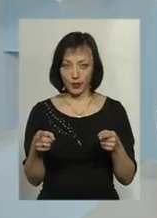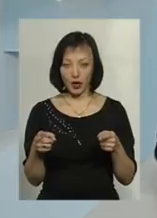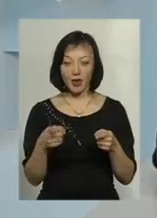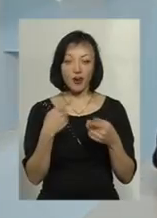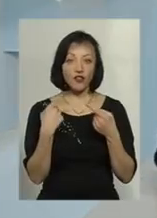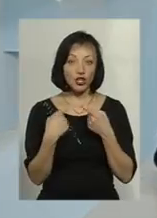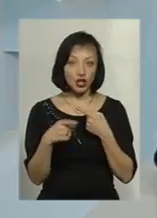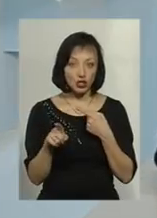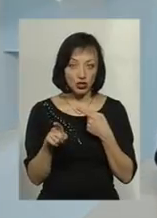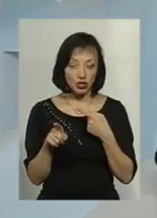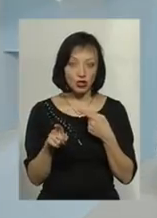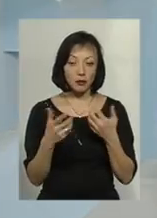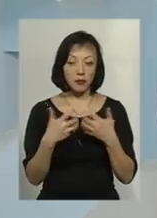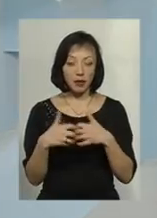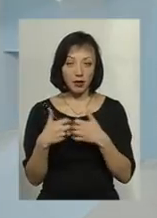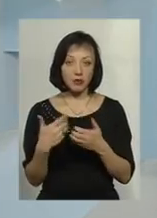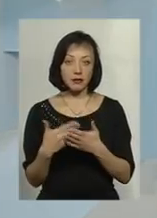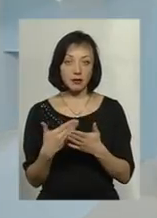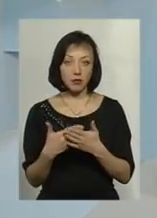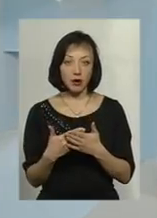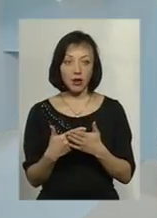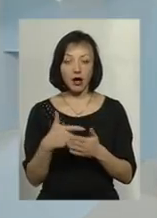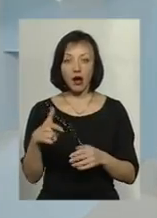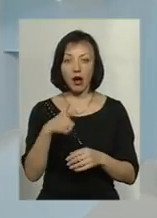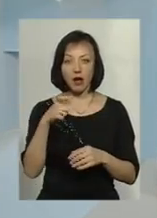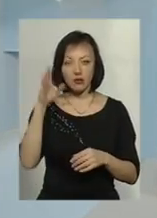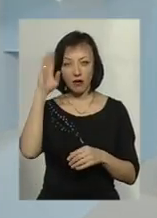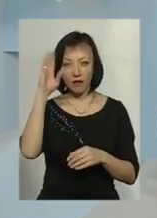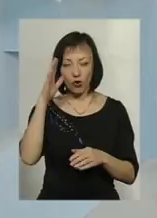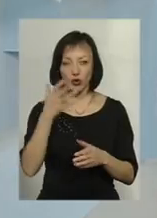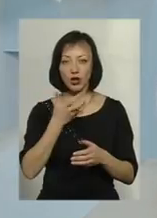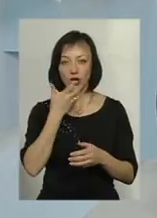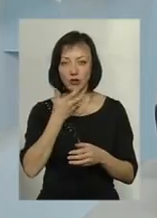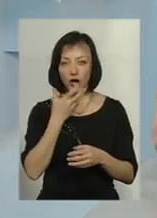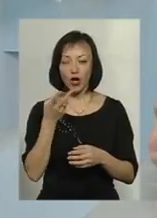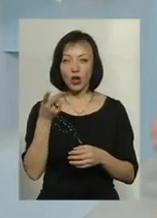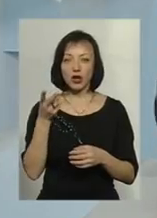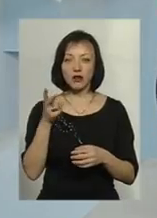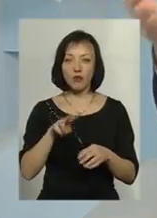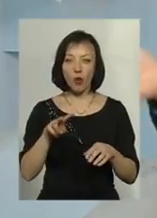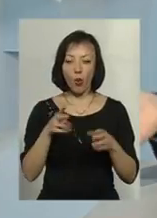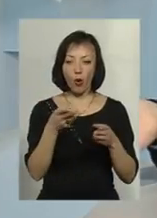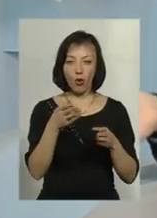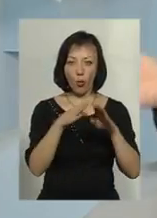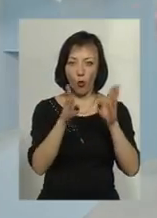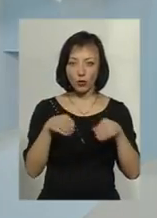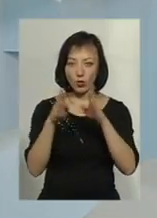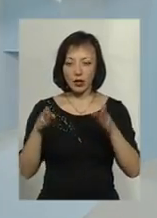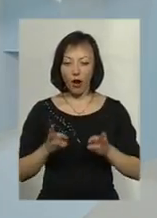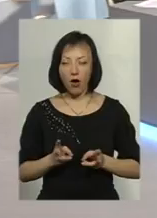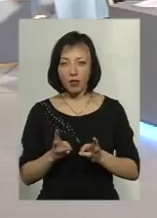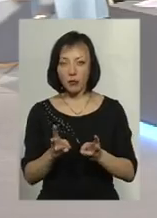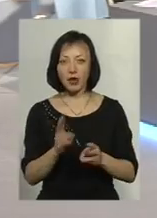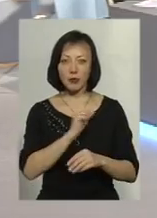Для інших приладів, допустимо, проточні газові водонагрівачі, двоконтурні котли, які на